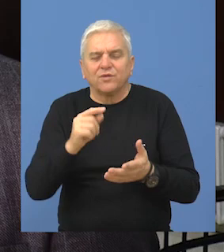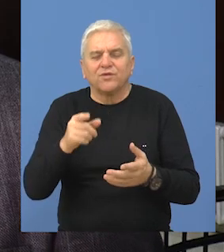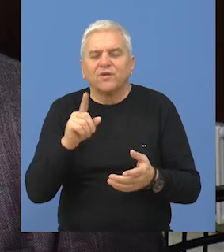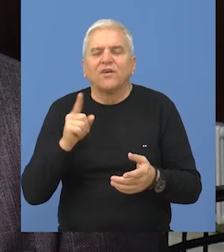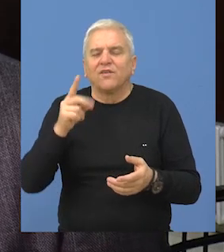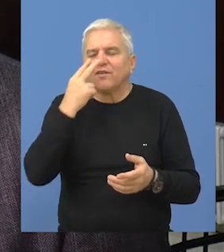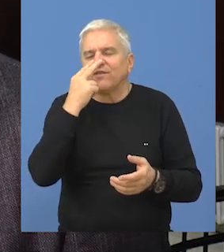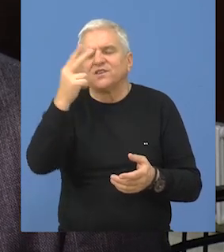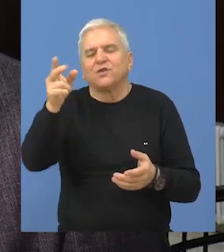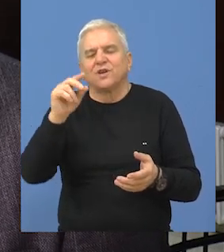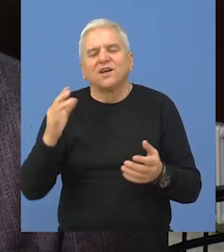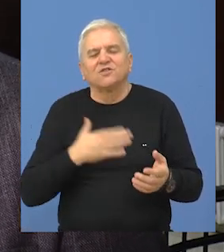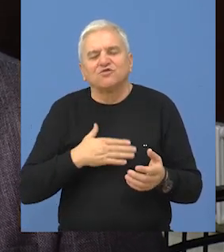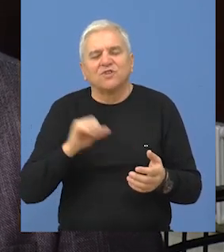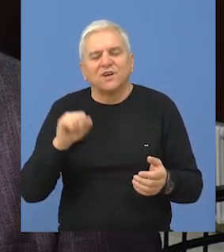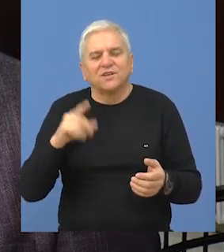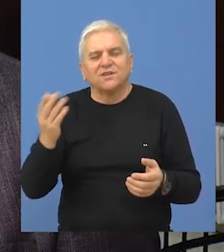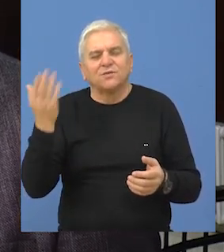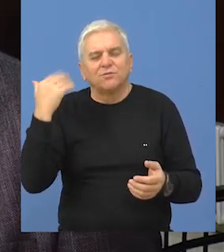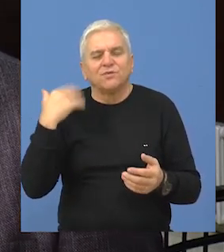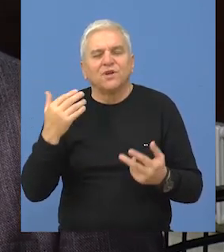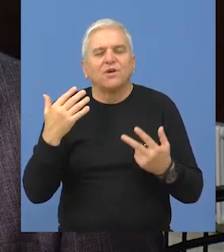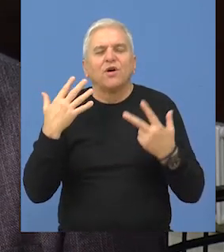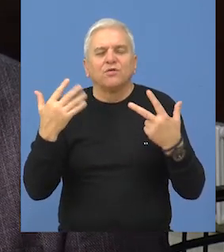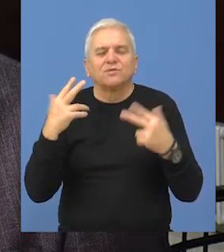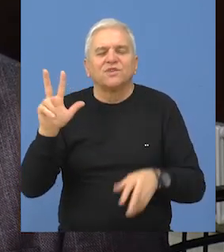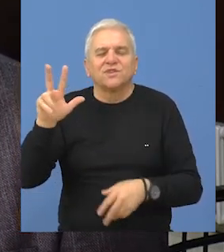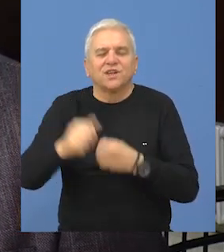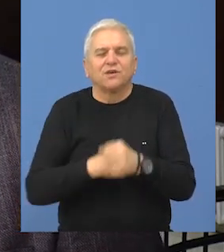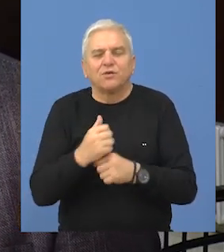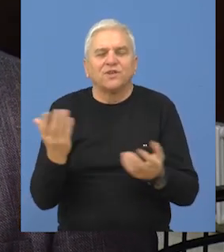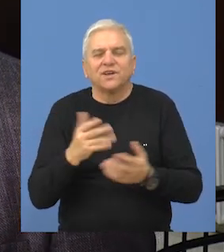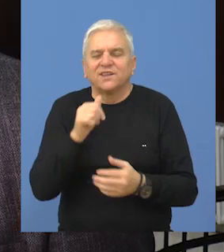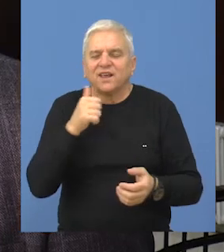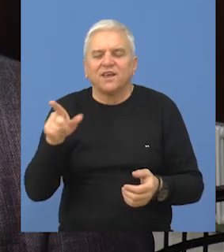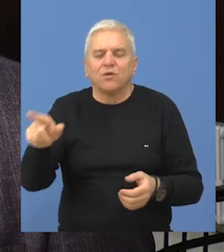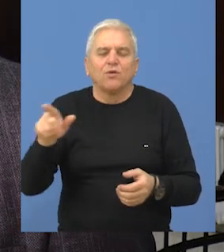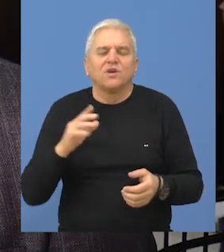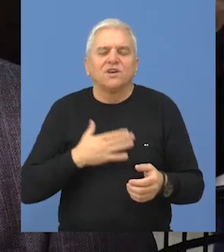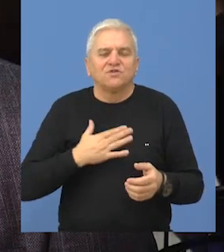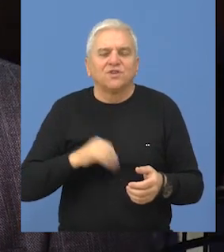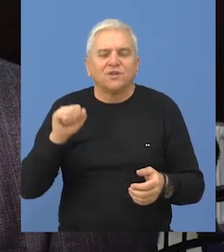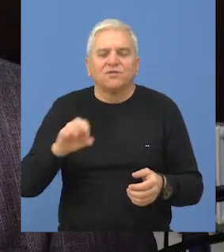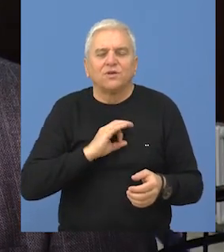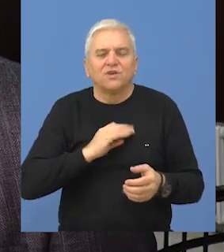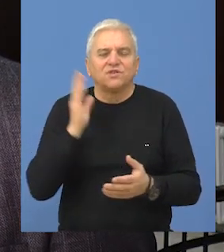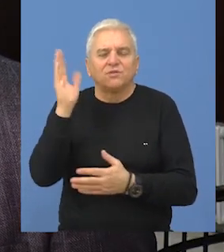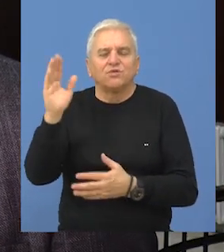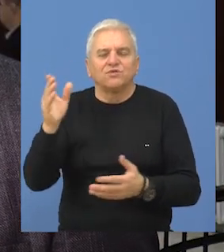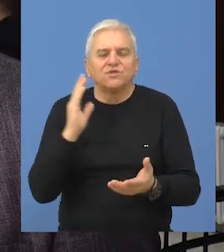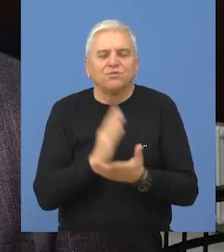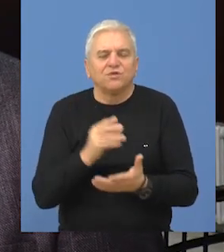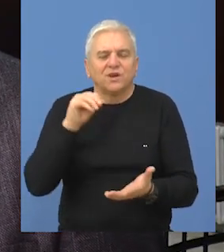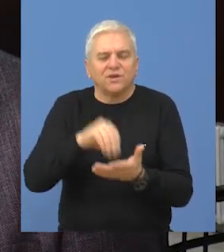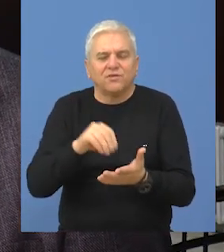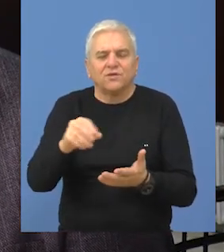je to bio jedan vizionarski poduhvat pre 83 godine, gde je on želeo da Bečeju u budućnosti